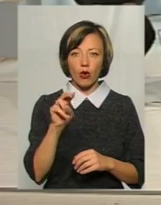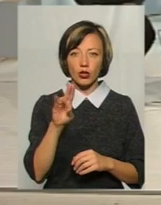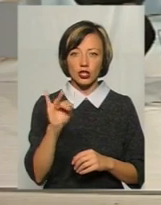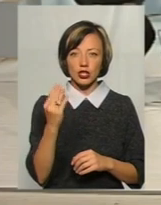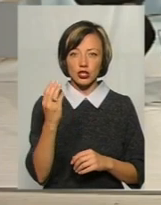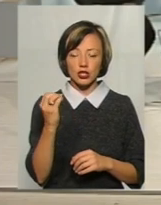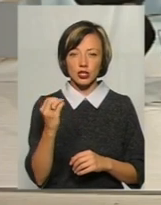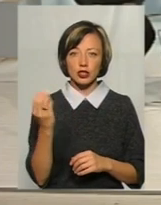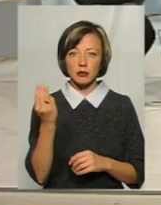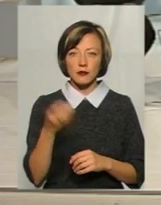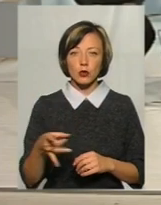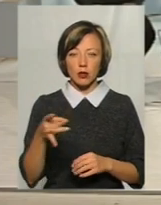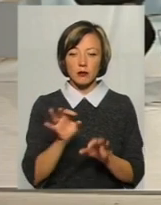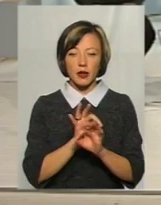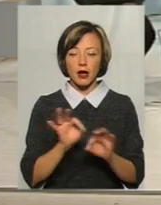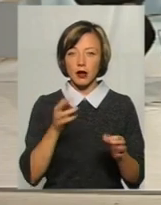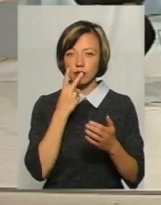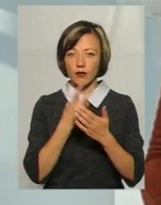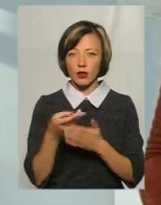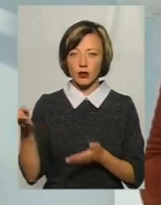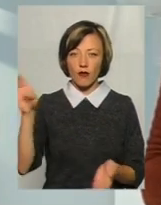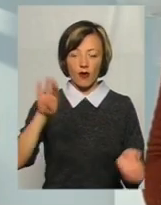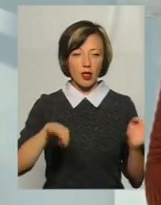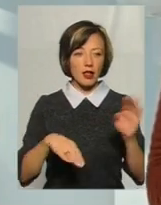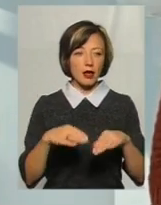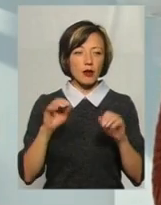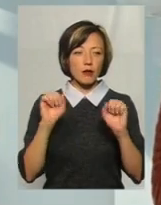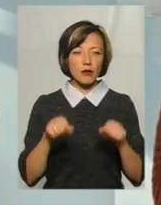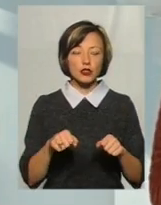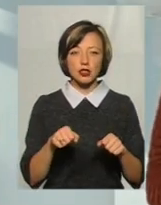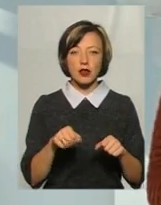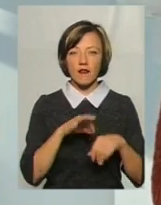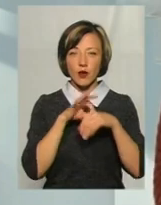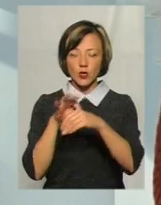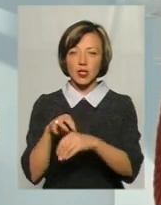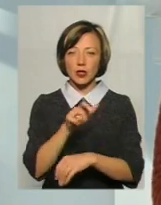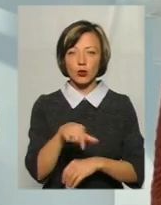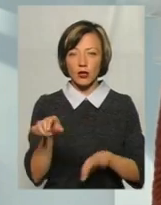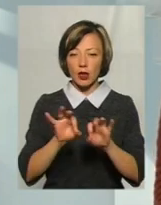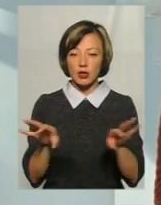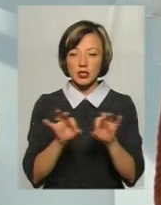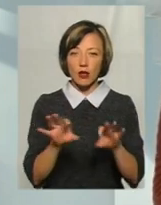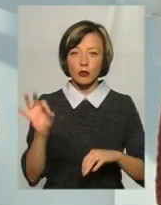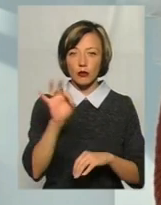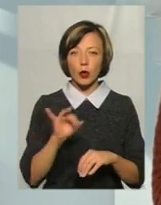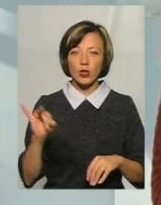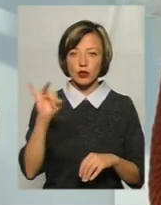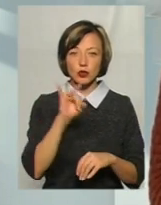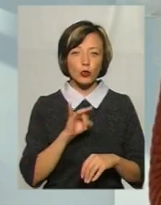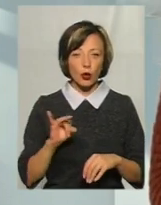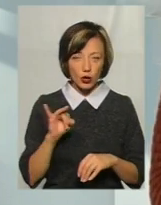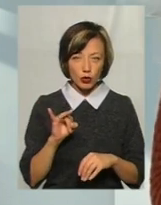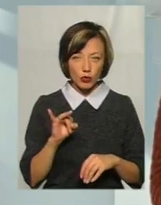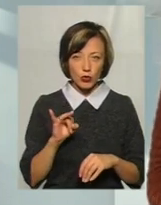району, там прекрасно видно вали. Там можна туди возити людей, розказувати їм про історію